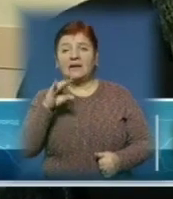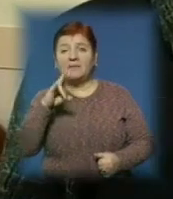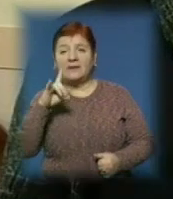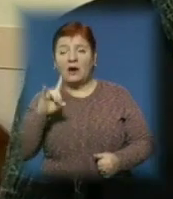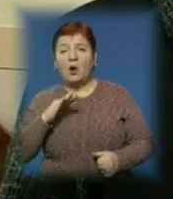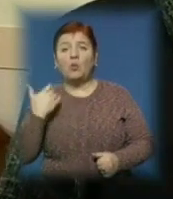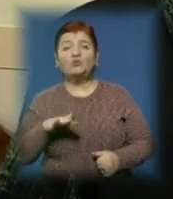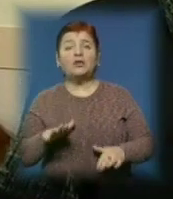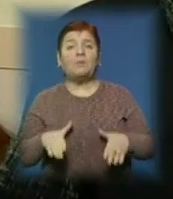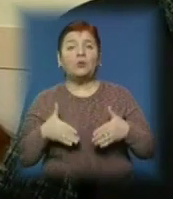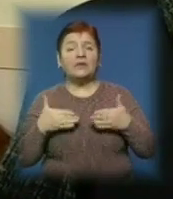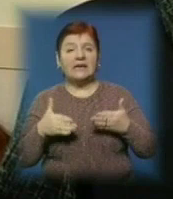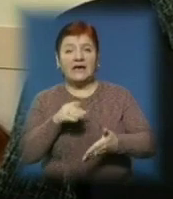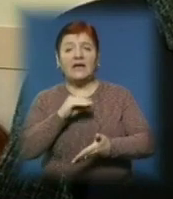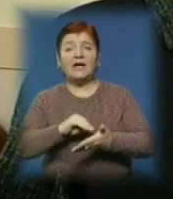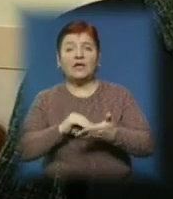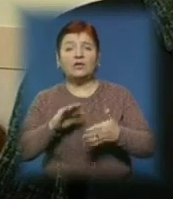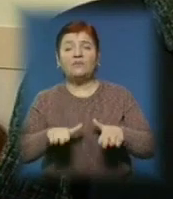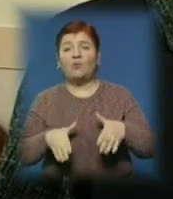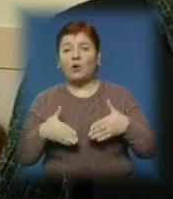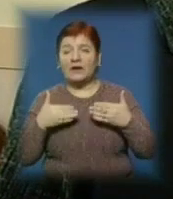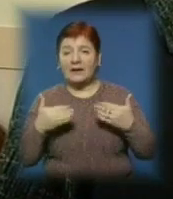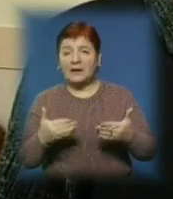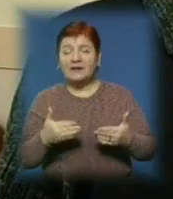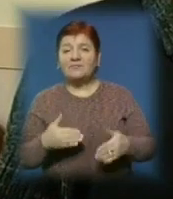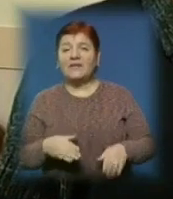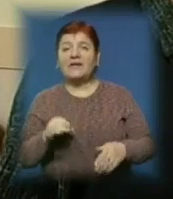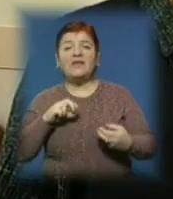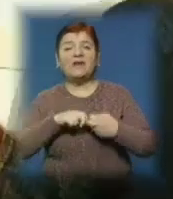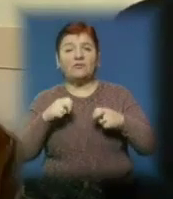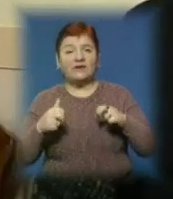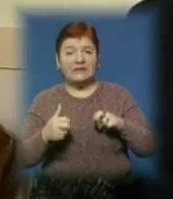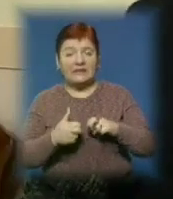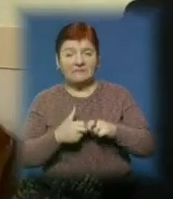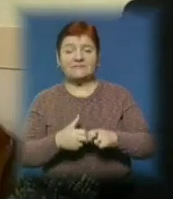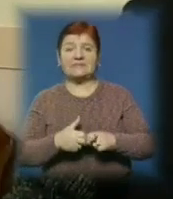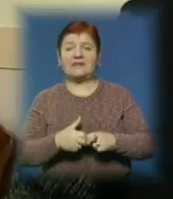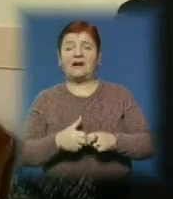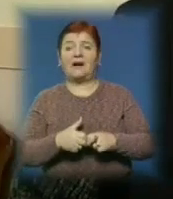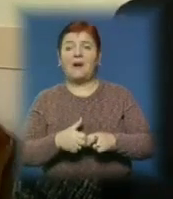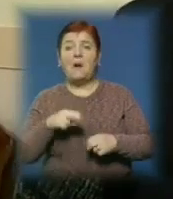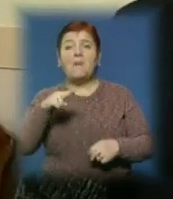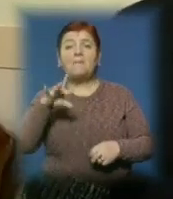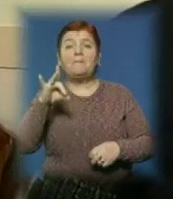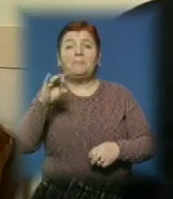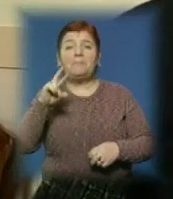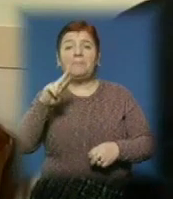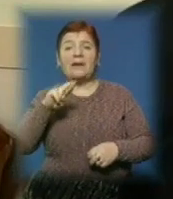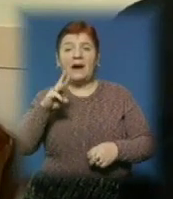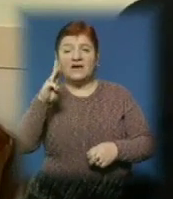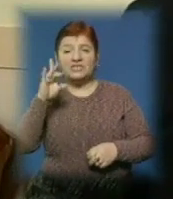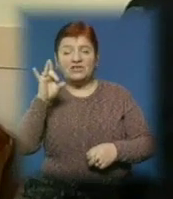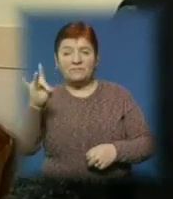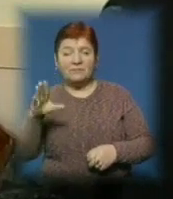подали свої твори лауреатів Шевченківці з Івано-Франківщини, із Пряшева, Степан